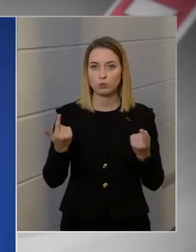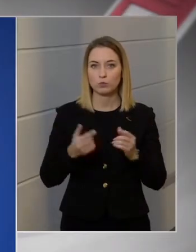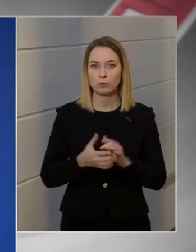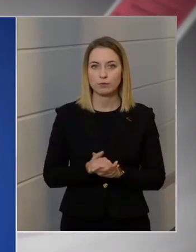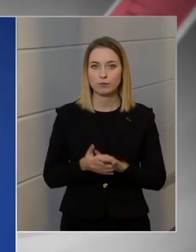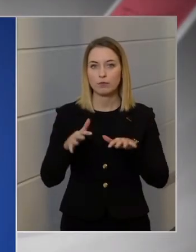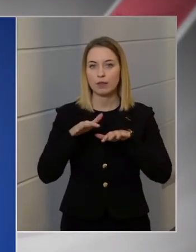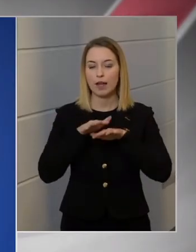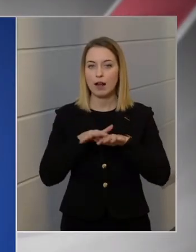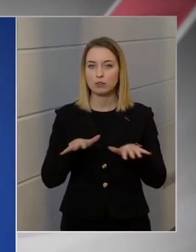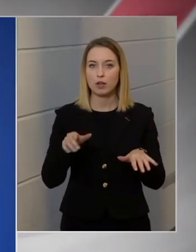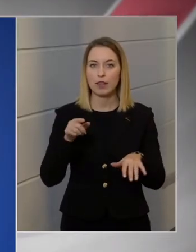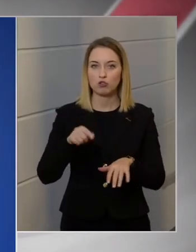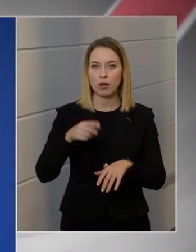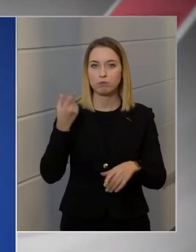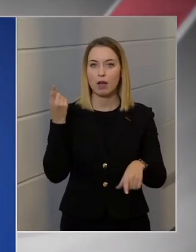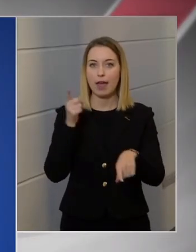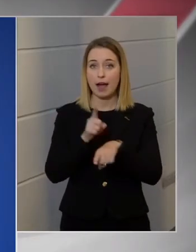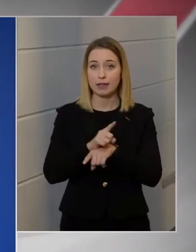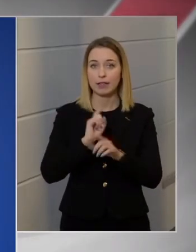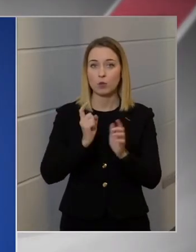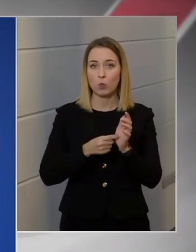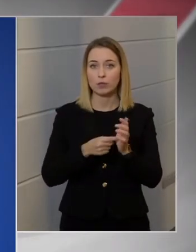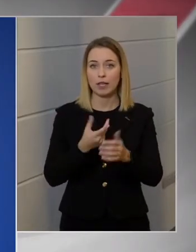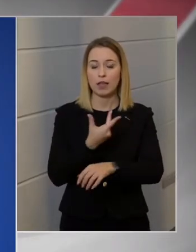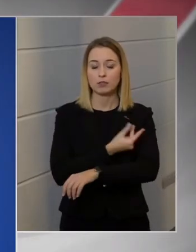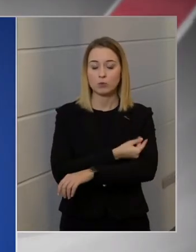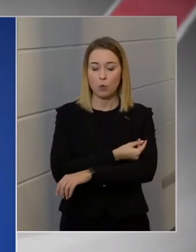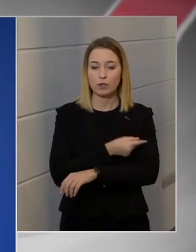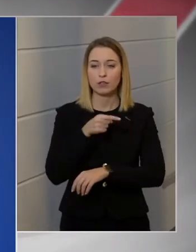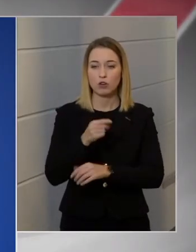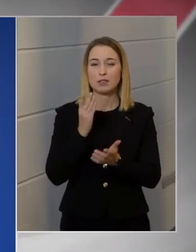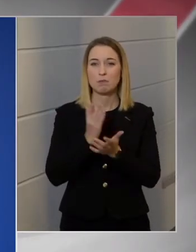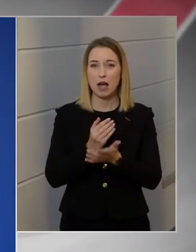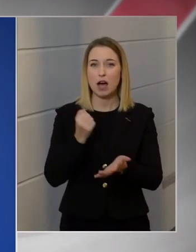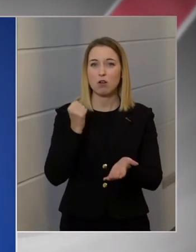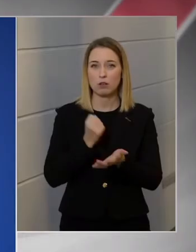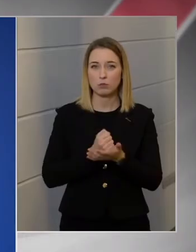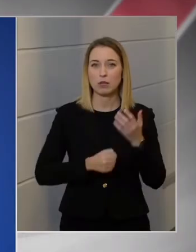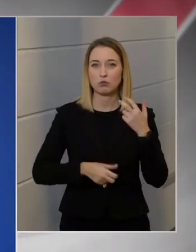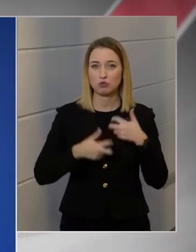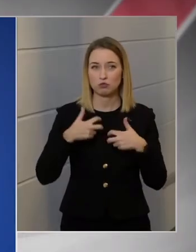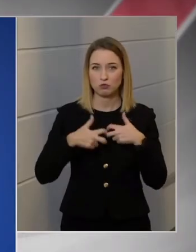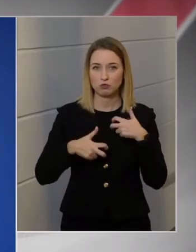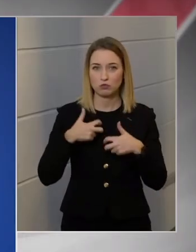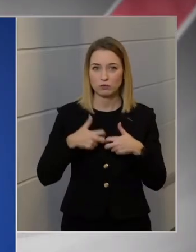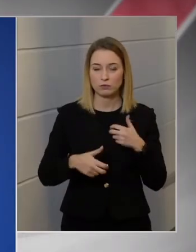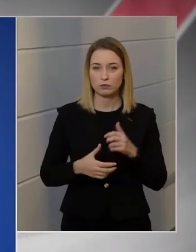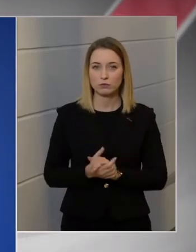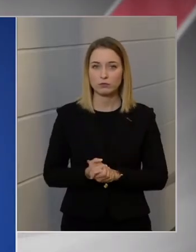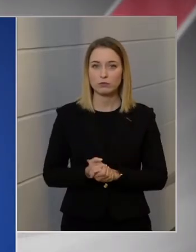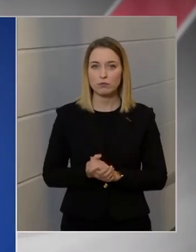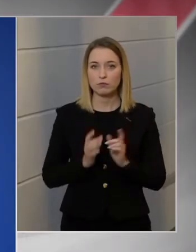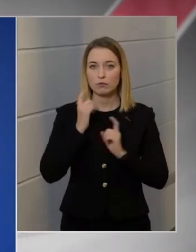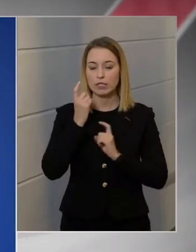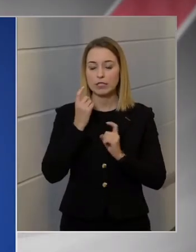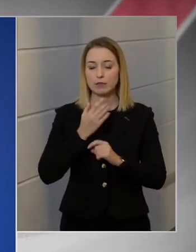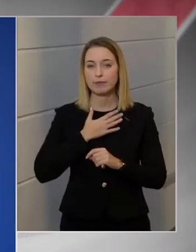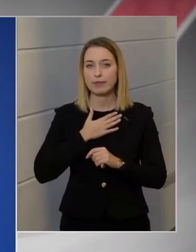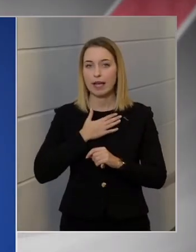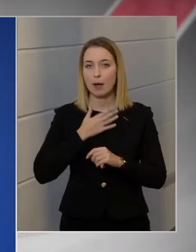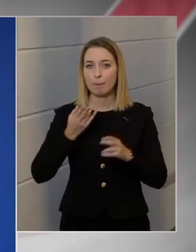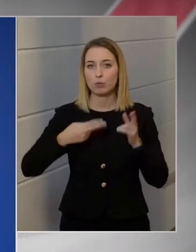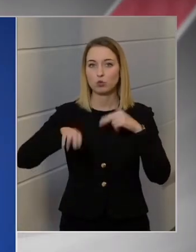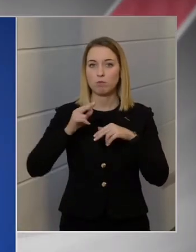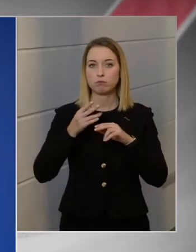általánosságban rendeljük el a kötelező oltást, az felvett már alkotmányossági agályokat is. Én szerintem egyébként, én nekem több